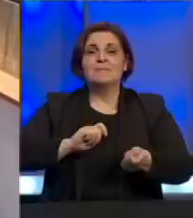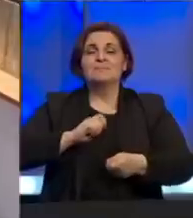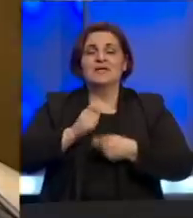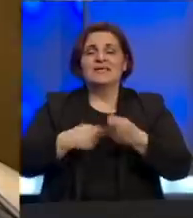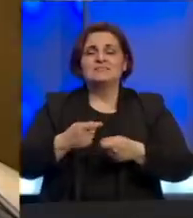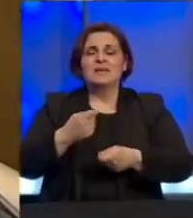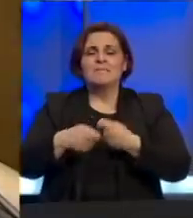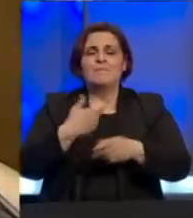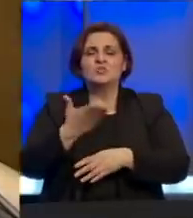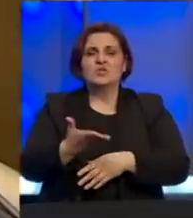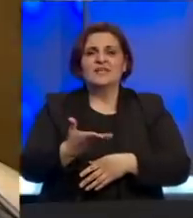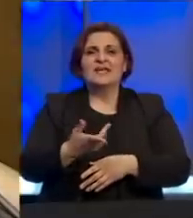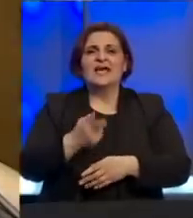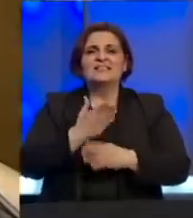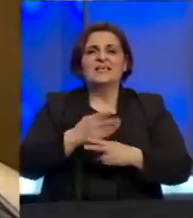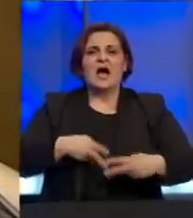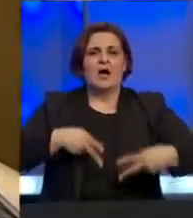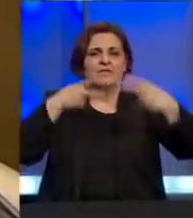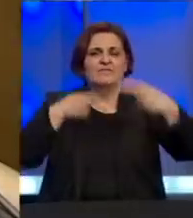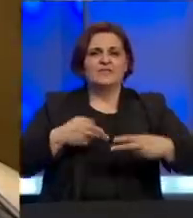poslovnika za online održavanje sjednica.